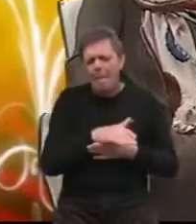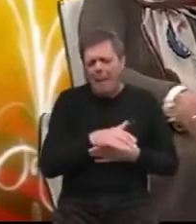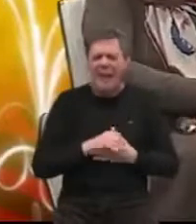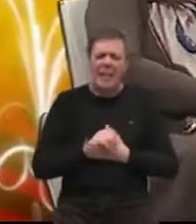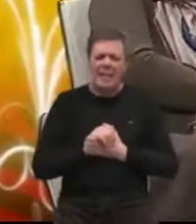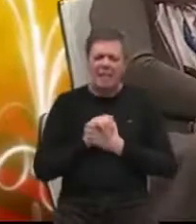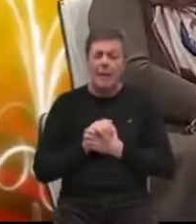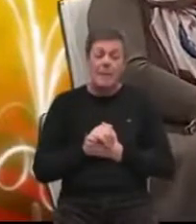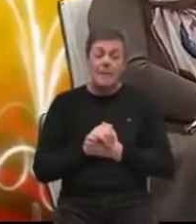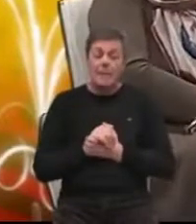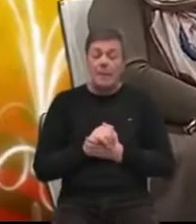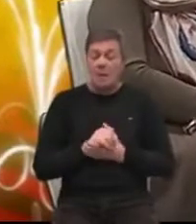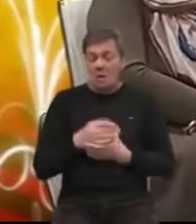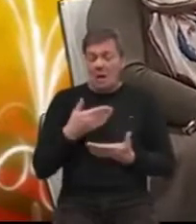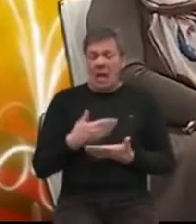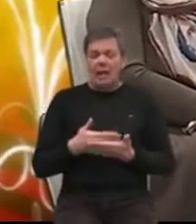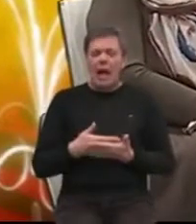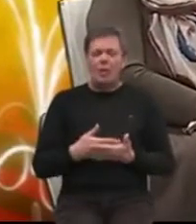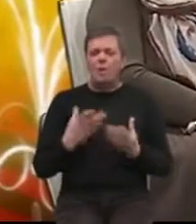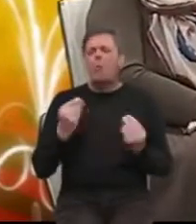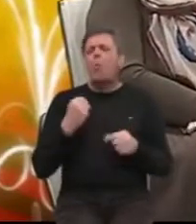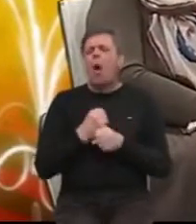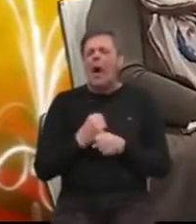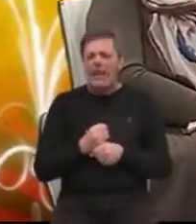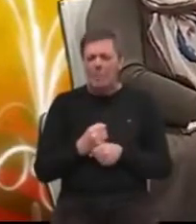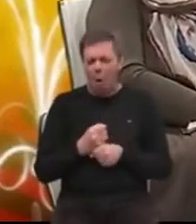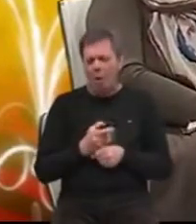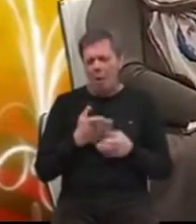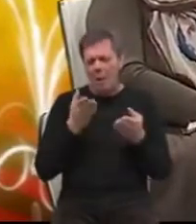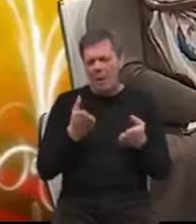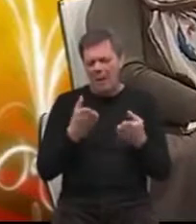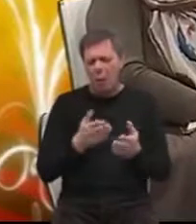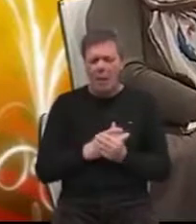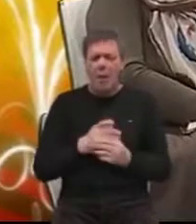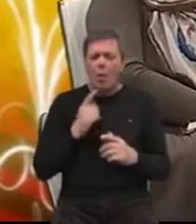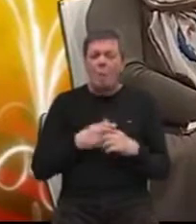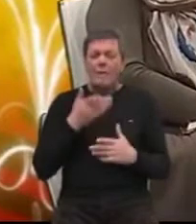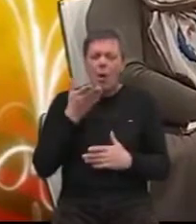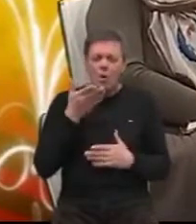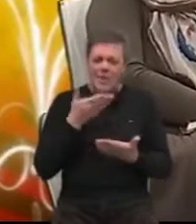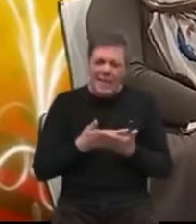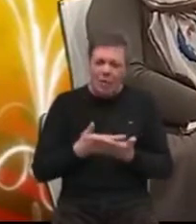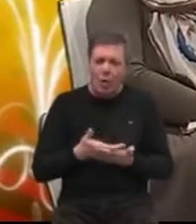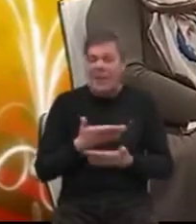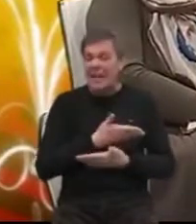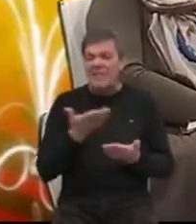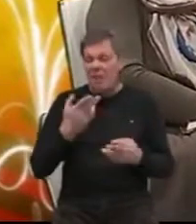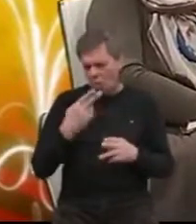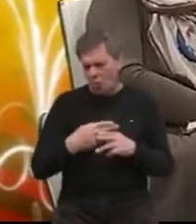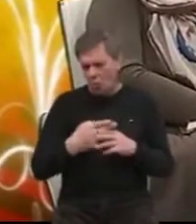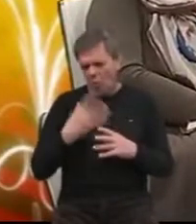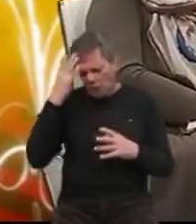palijativnom bolesniku. Tako da mi puno radimo na palijativi, isto tako, upravo zato jer svi obolje od